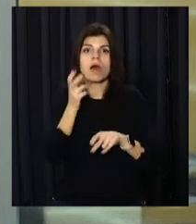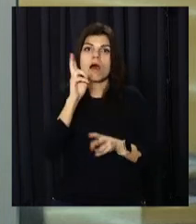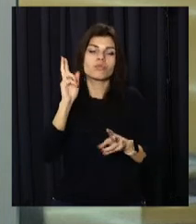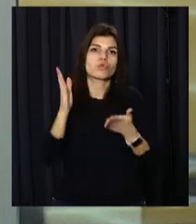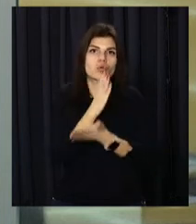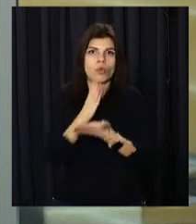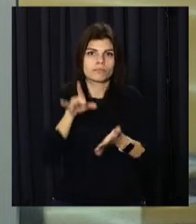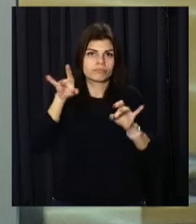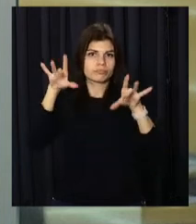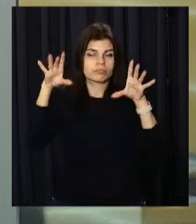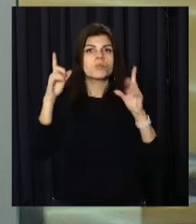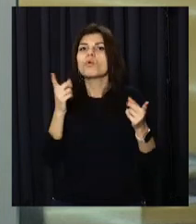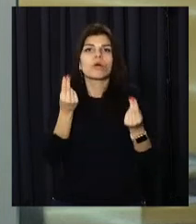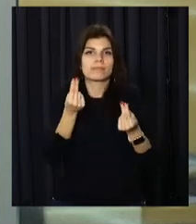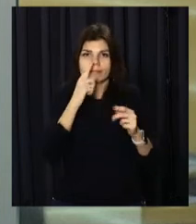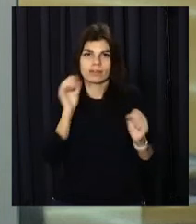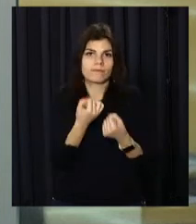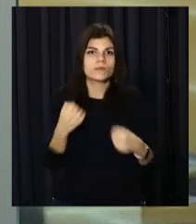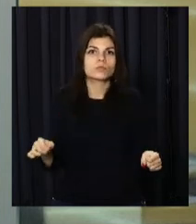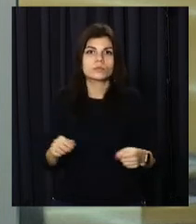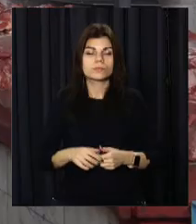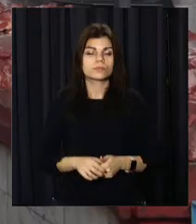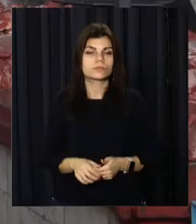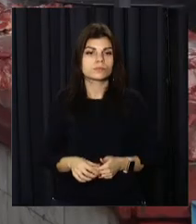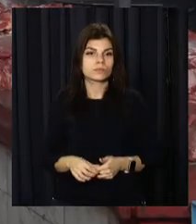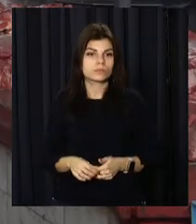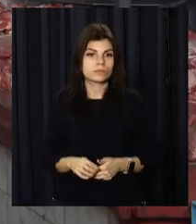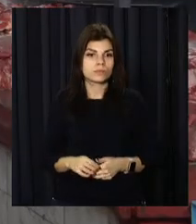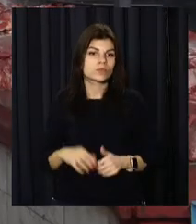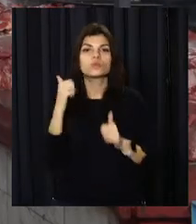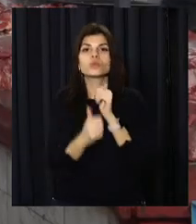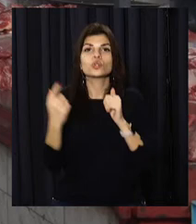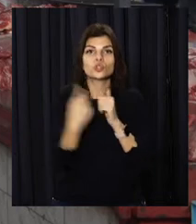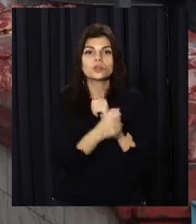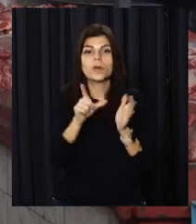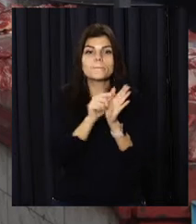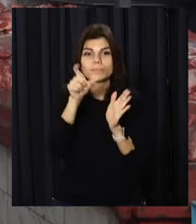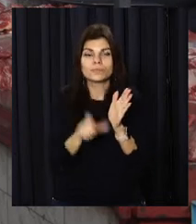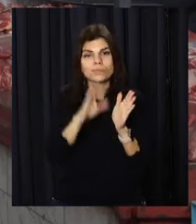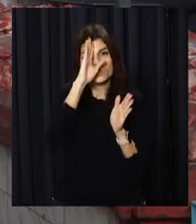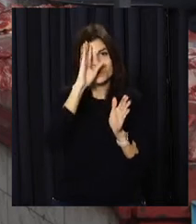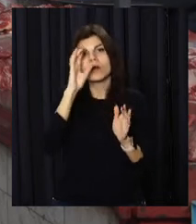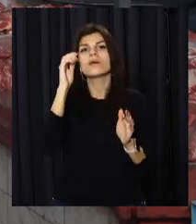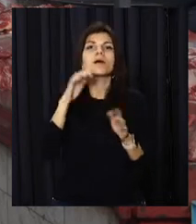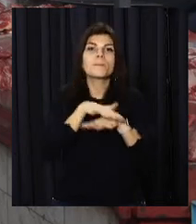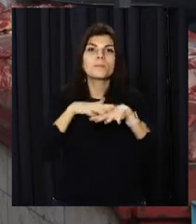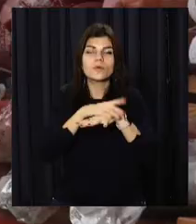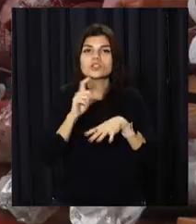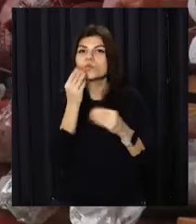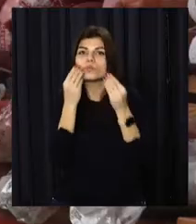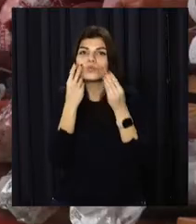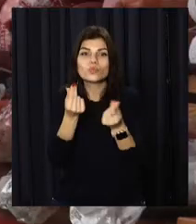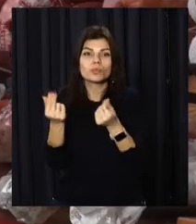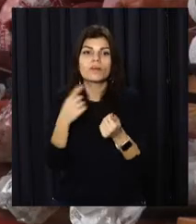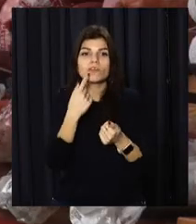відмовились. Олександр Тущенко продовжить тему. Щотижня пенсіонер Віктор Бровченко вирушає на ринок за продуктами.